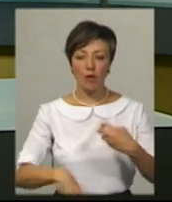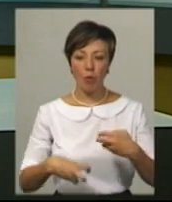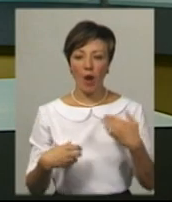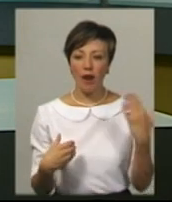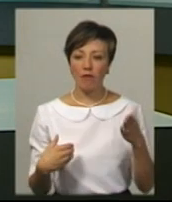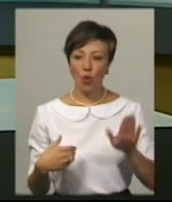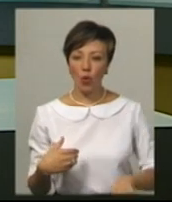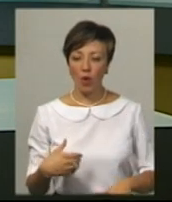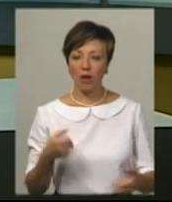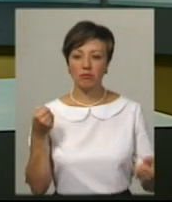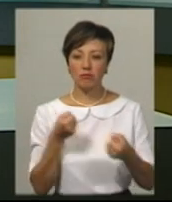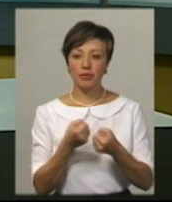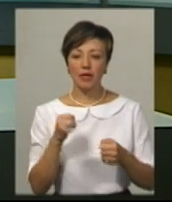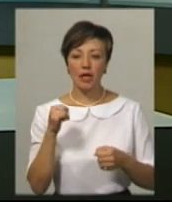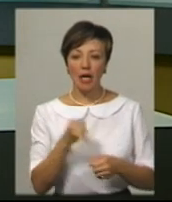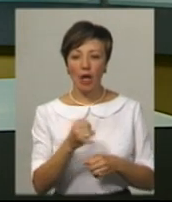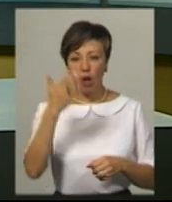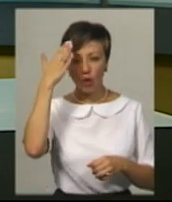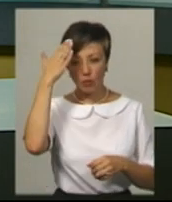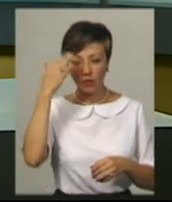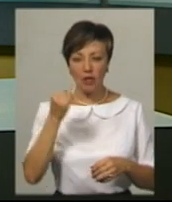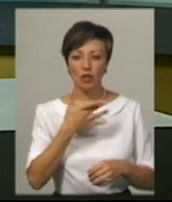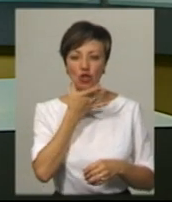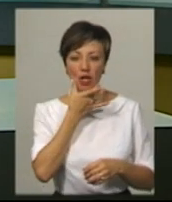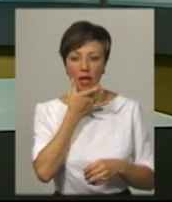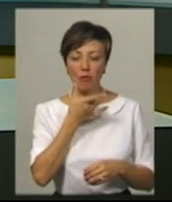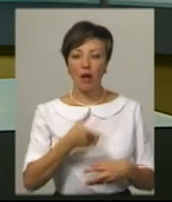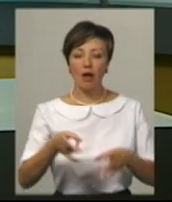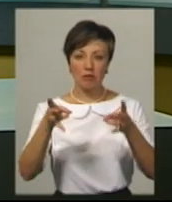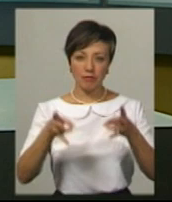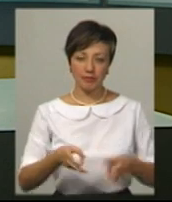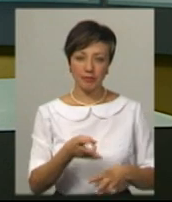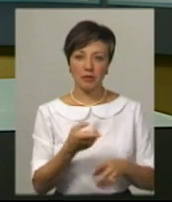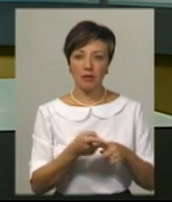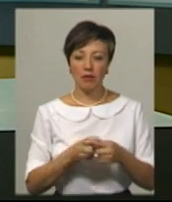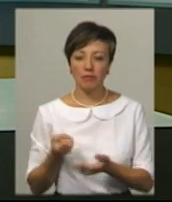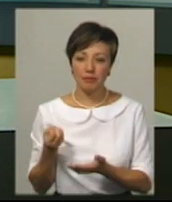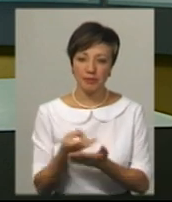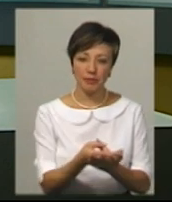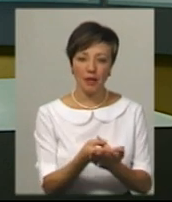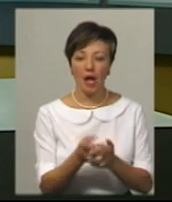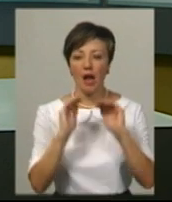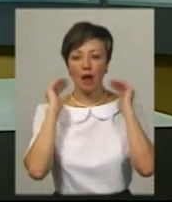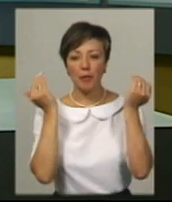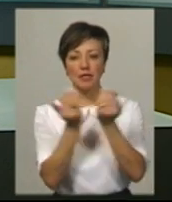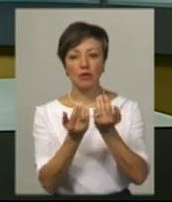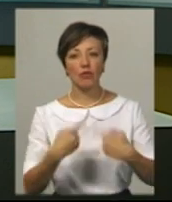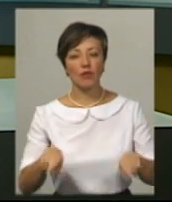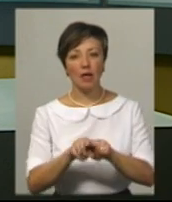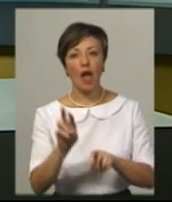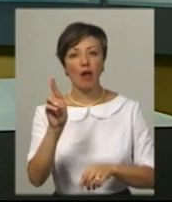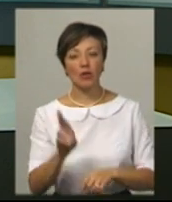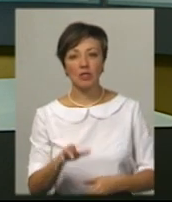ноги, садни та перелом лобної ділянки і нижньої щелепи – болі травми. Його ушпиталили до реанімаційного відділення